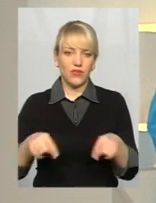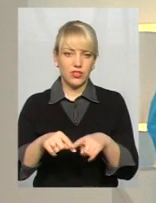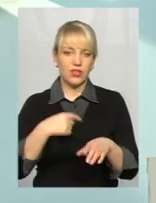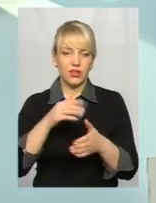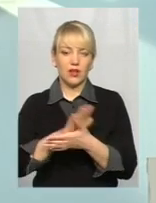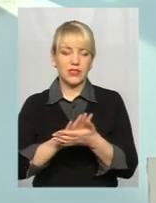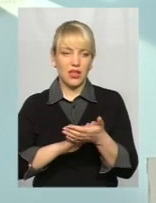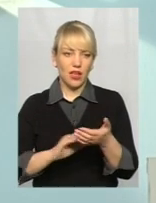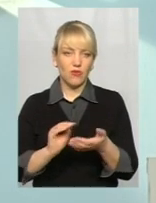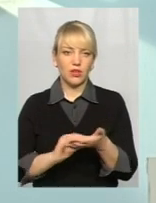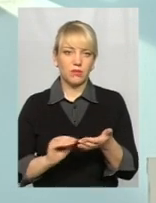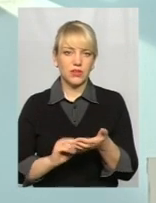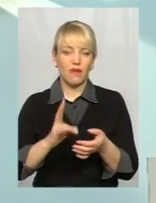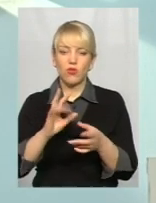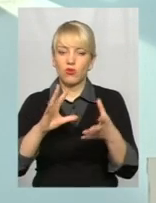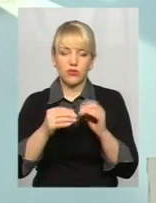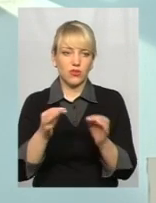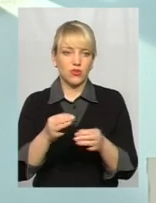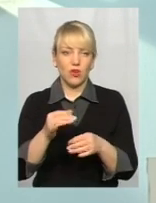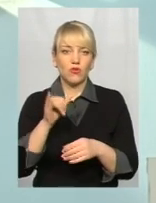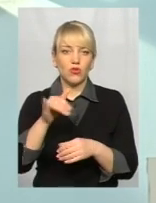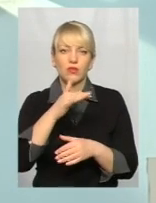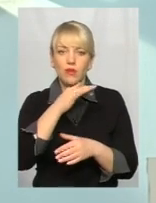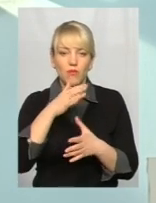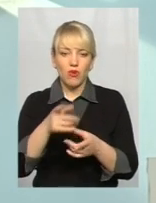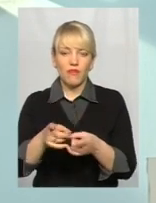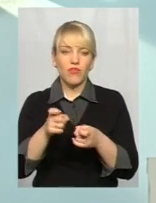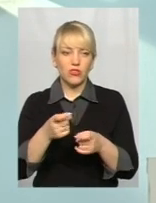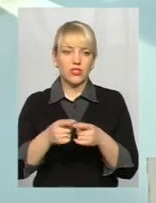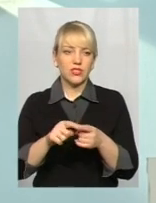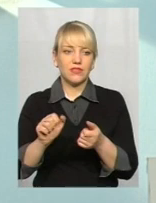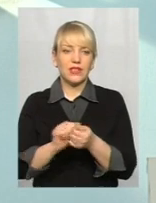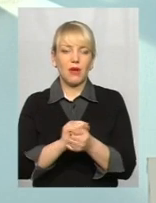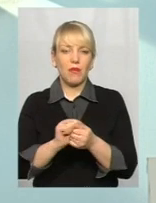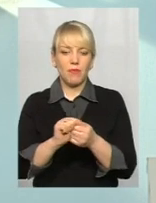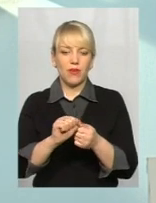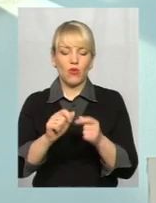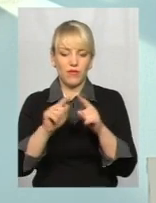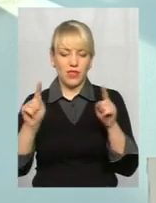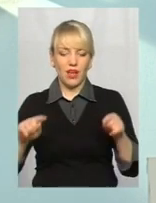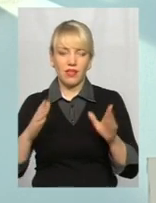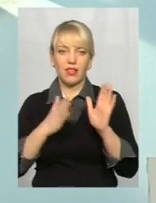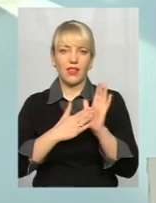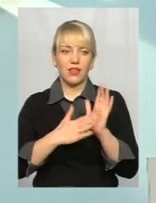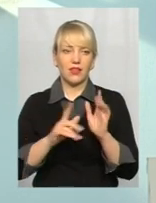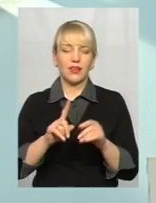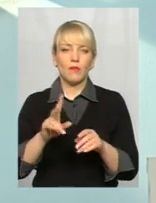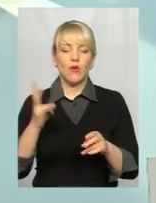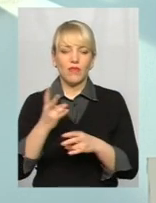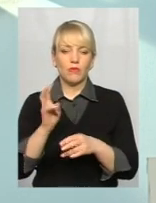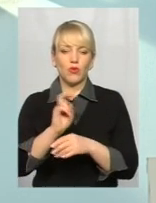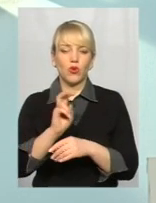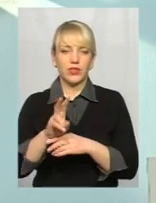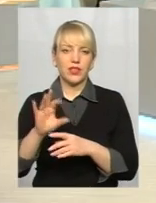результату не було ніякого, тому що вони в нього навіть не могли вилучити ці всі паперові наклейки, які він мав далі ходити по містах, по